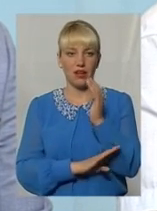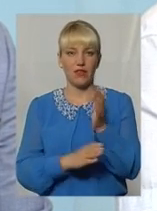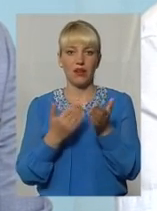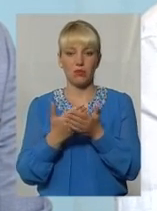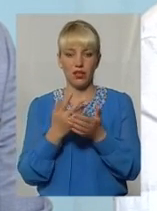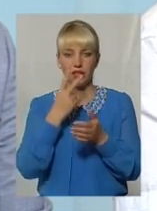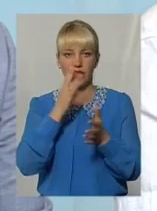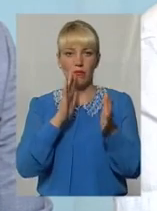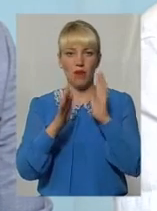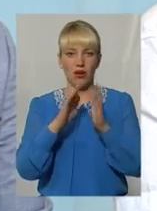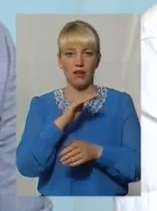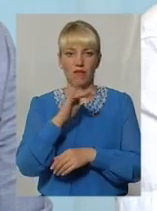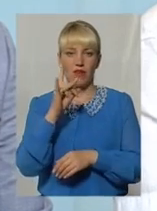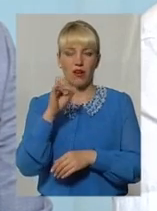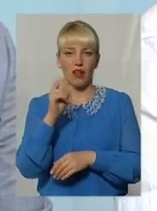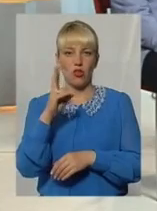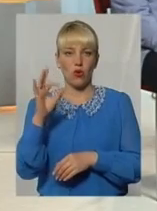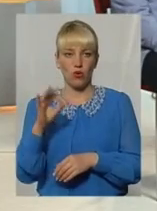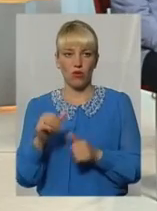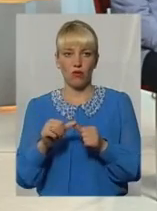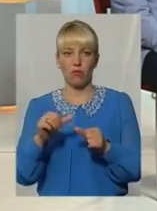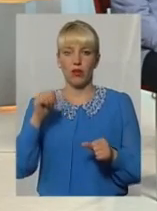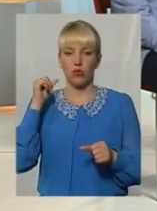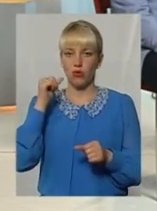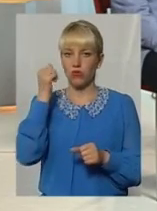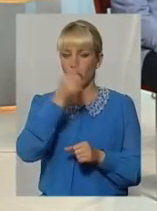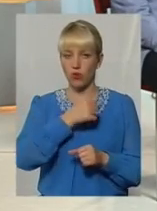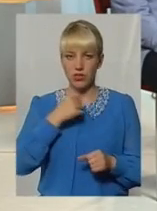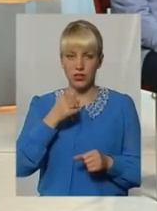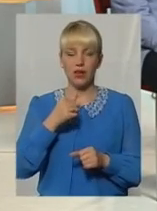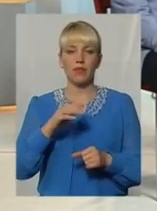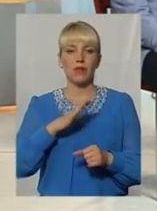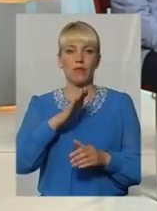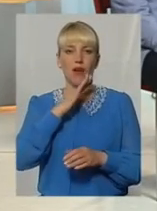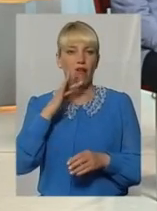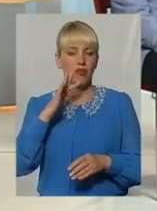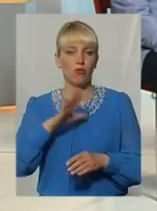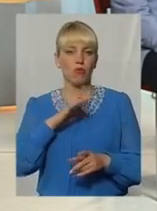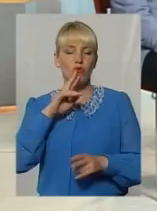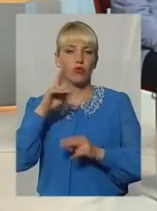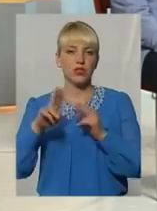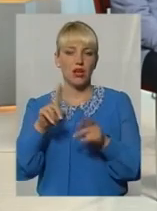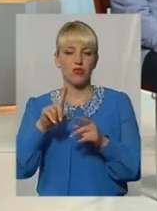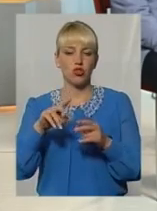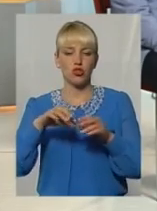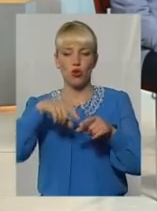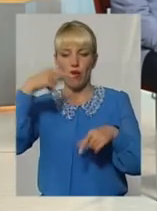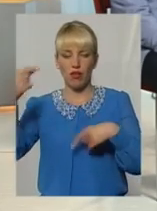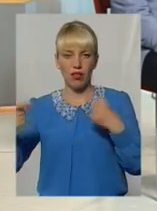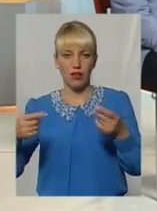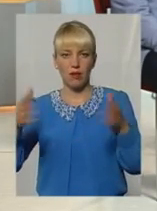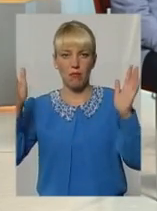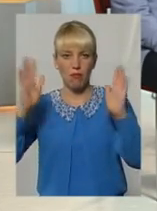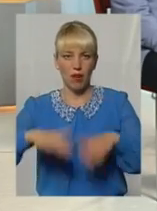Минулий рік дуже часто відчахували гілки. Дуже багато було скарг до нас, що діти гуляють,